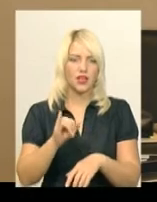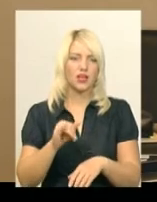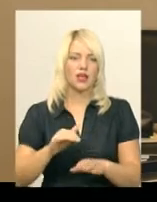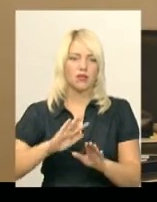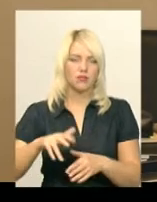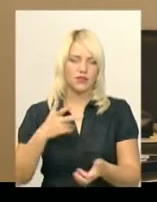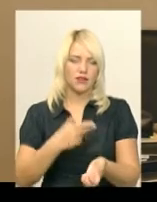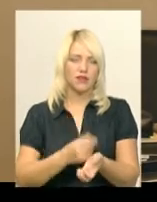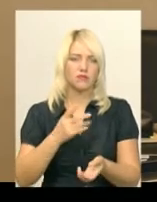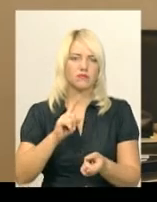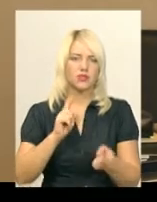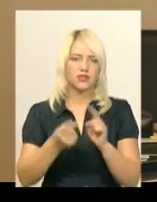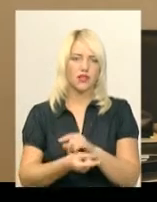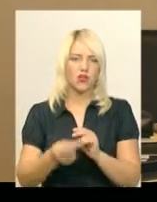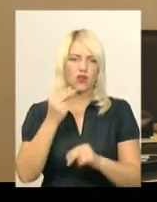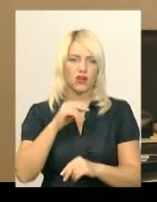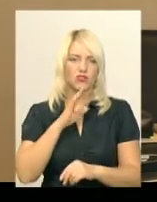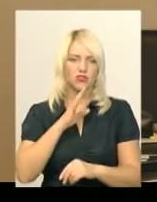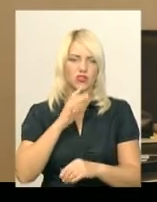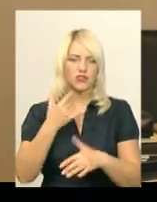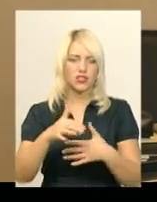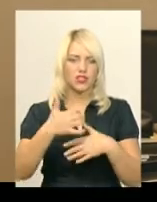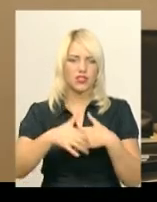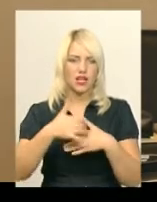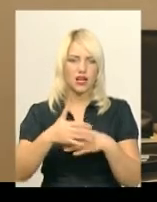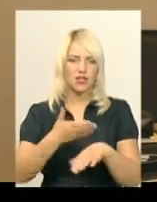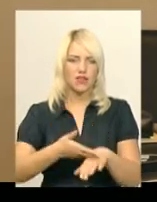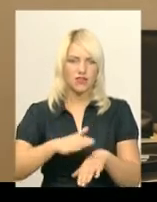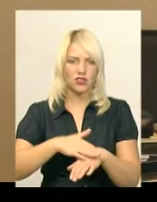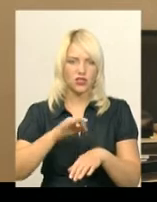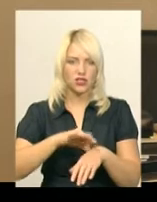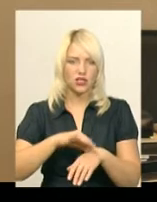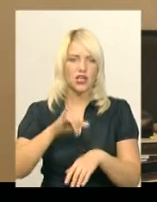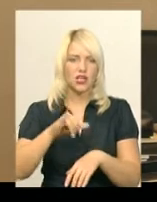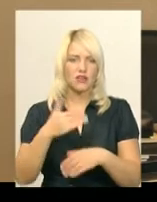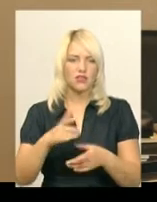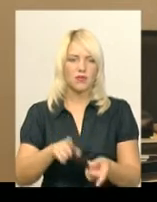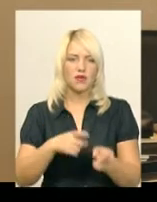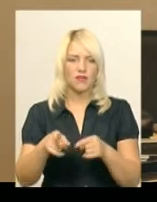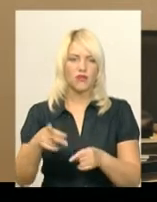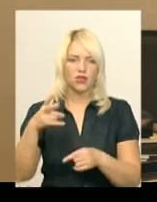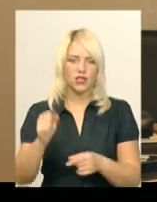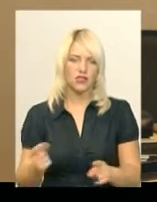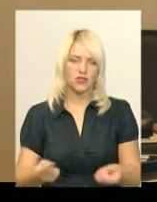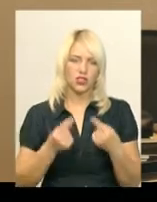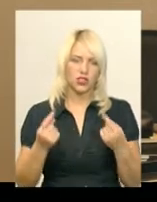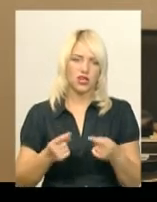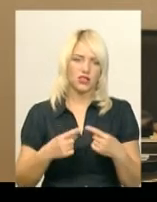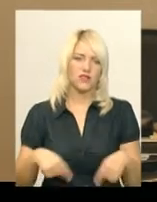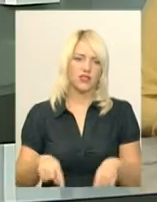ведення дози стало краще. Зараз вона вже середньої ступені важкості, і стоїть питання про перевод її вже в звичайне відділення.